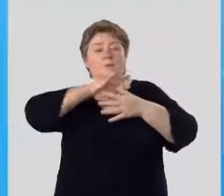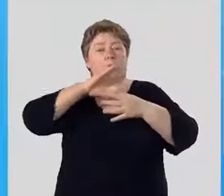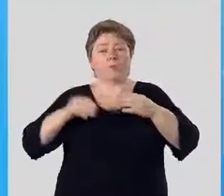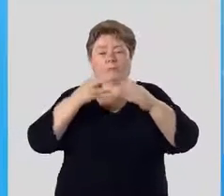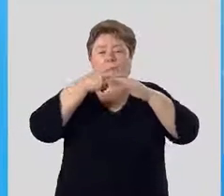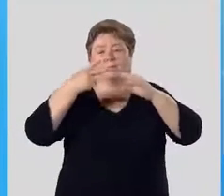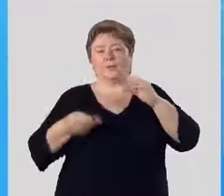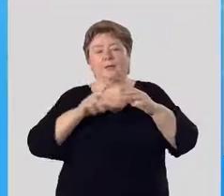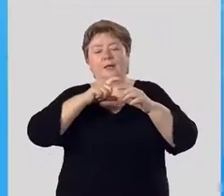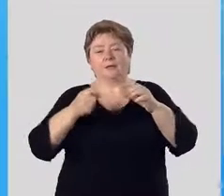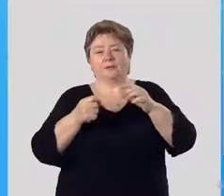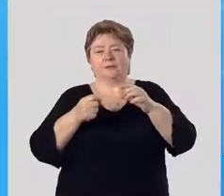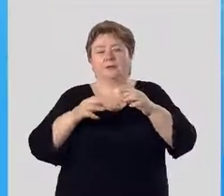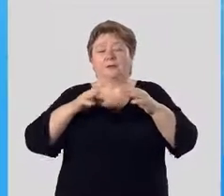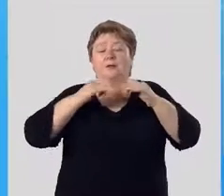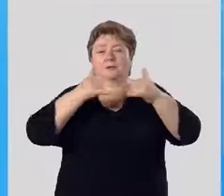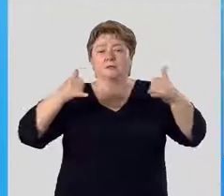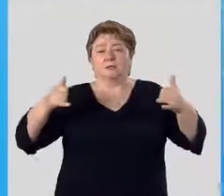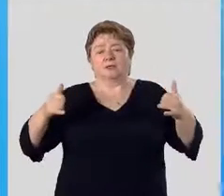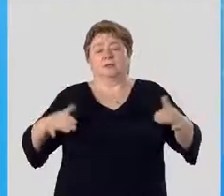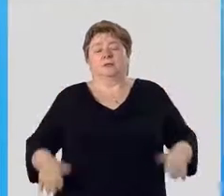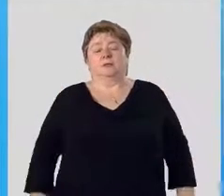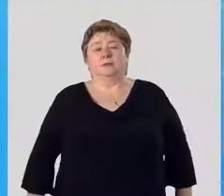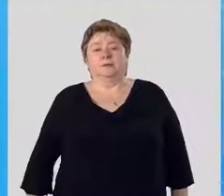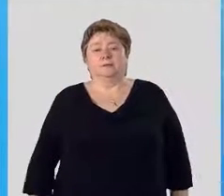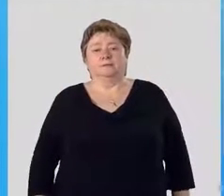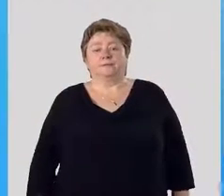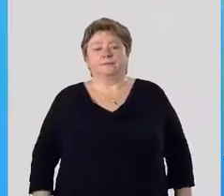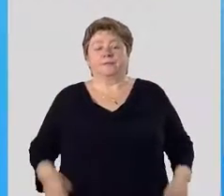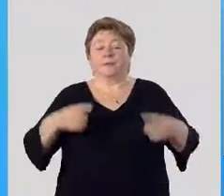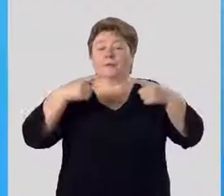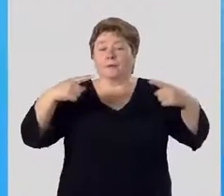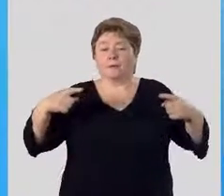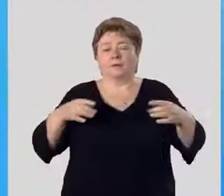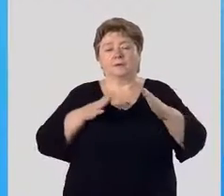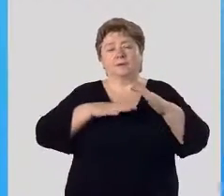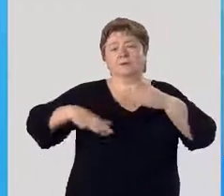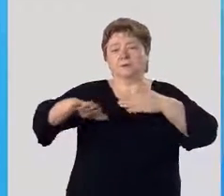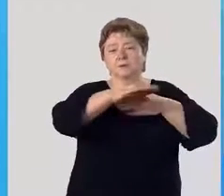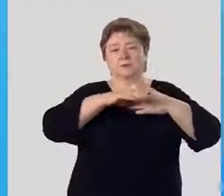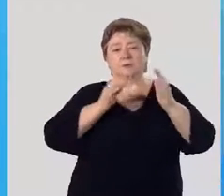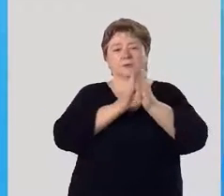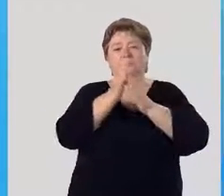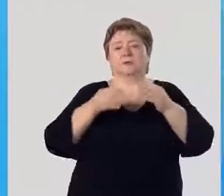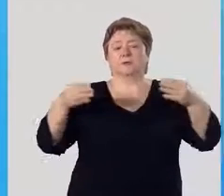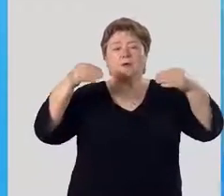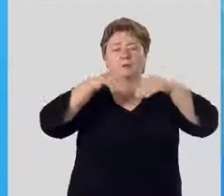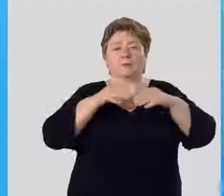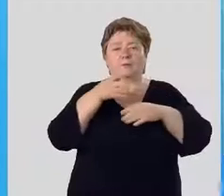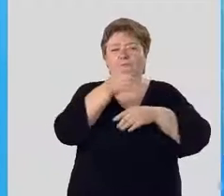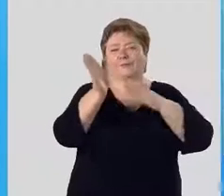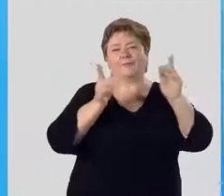опадания листьев. Итак, распространить. Некоторые степные растения образуют